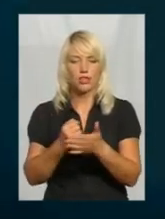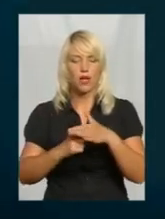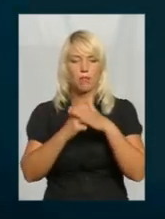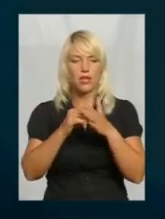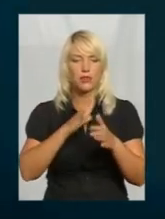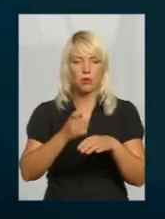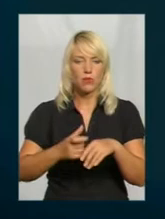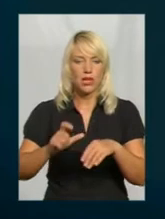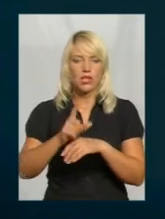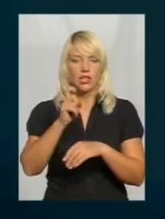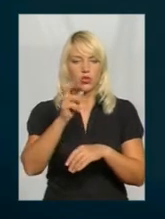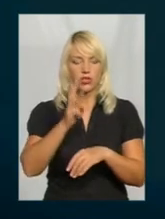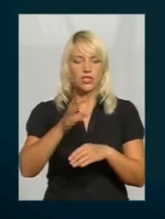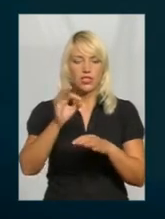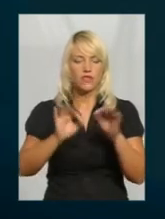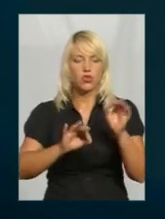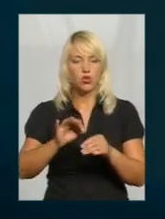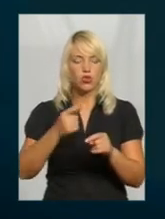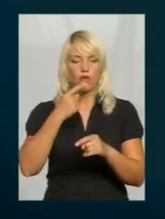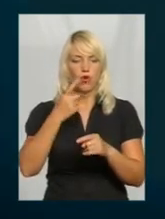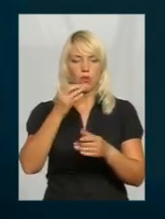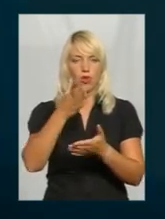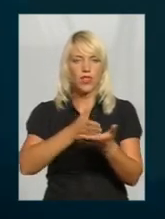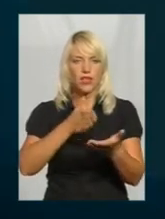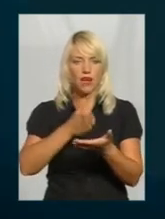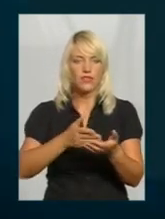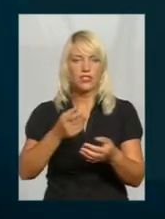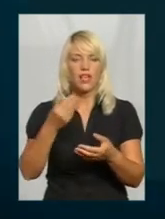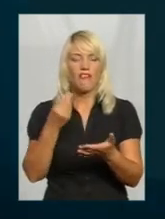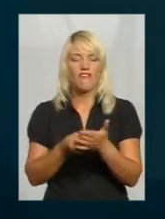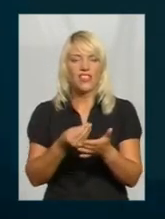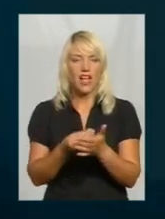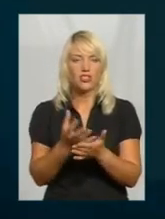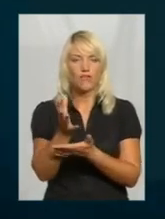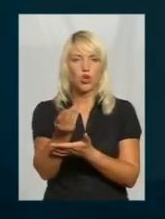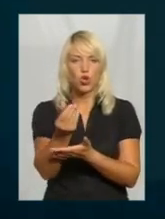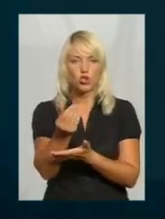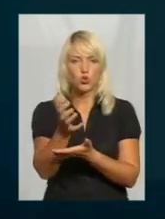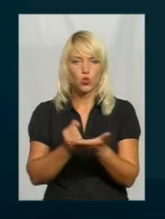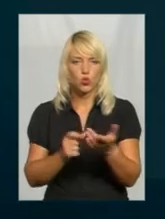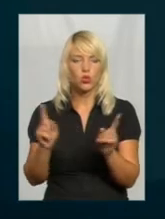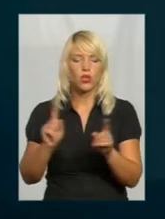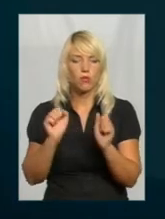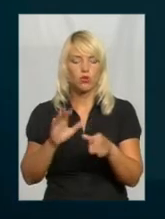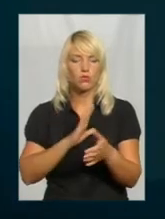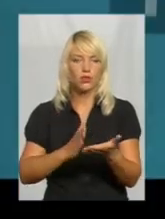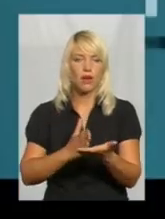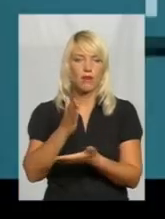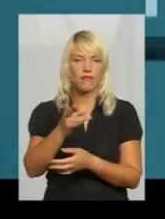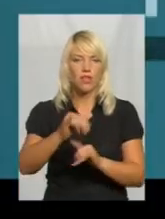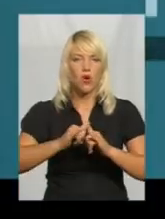130%, говорить, в принципі, про наявність певного фінансового ресурсу, який може бути направлений на розвиток території.